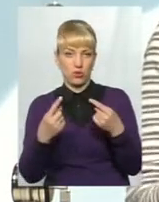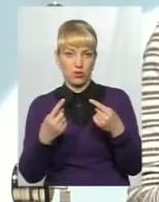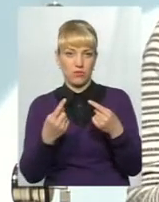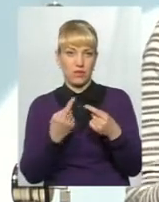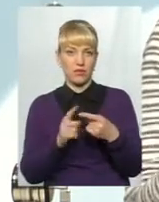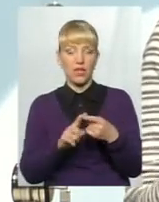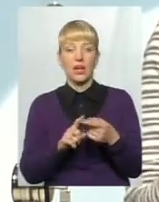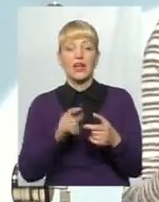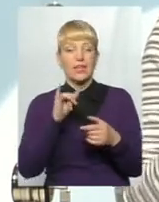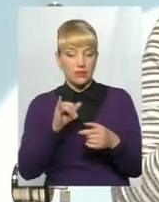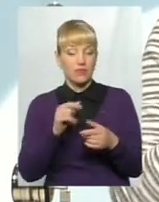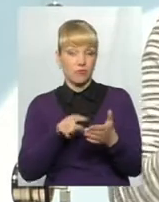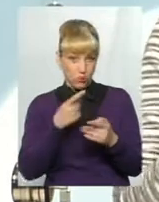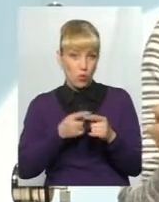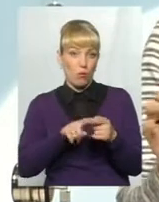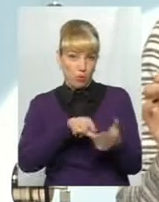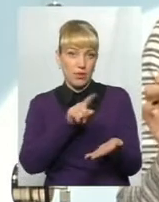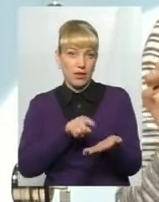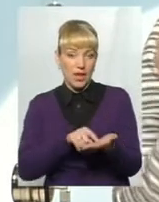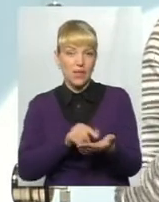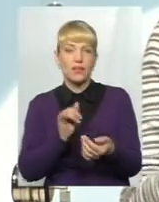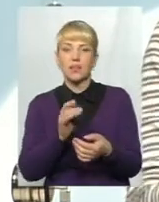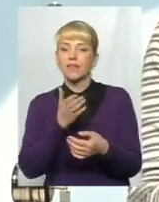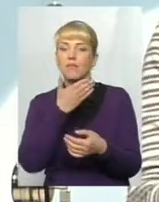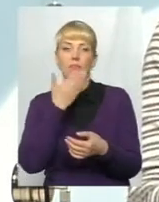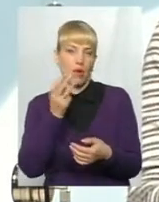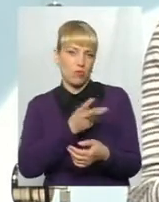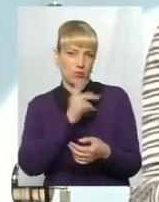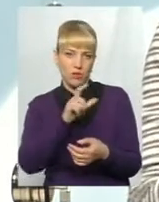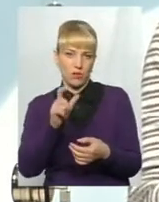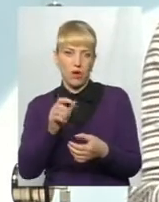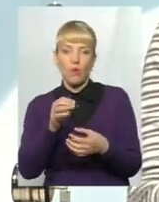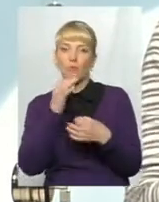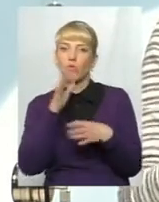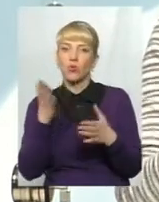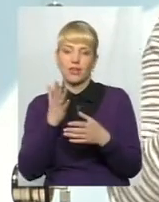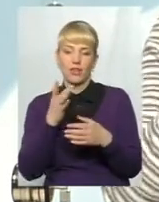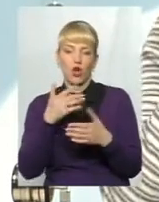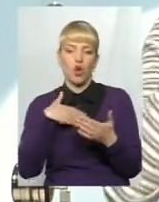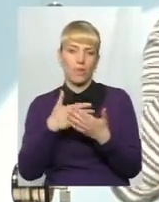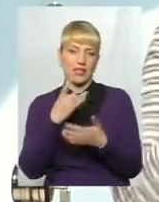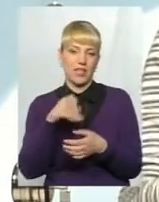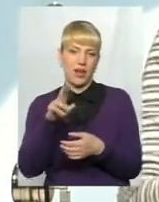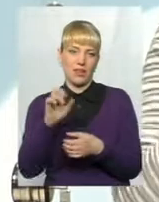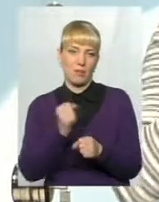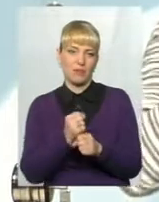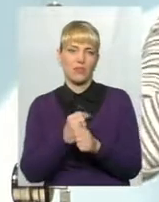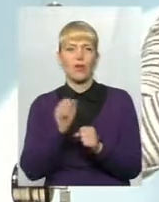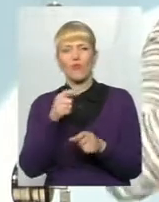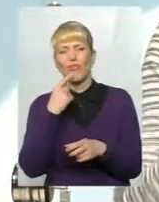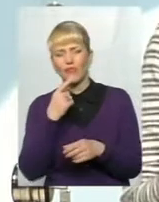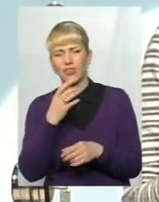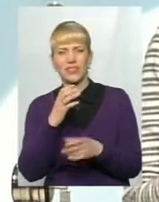в тому і питання. І плюс, відбувається будь-яке бажання людей працювати в будь-яких громадських радах. Так, можна говорити, що сувковість,